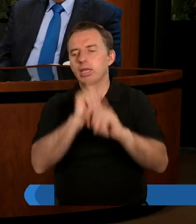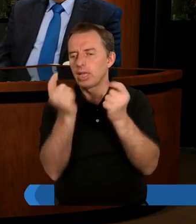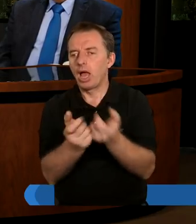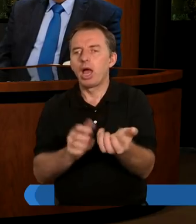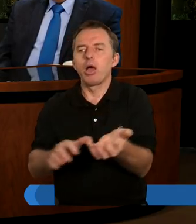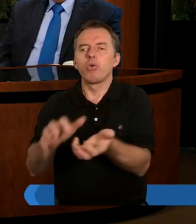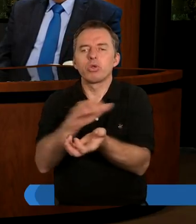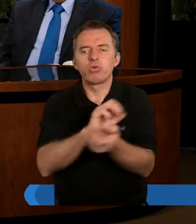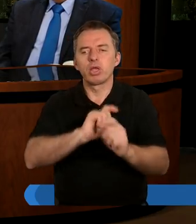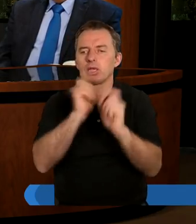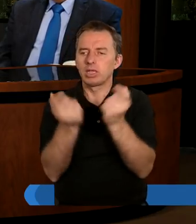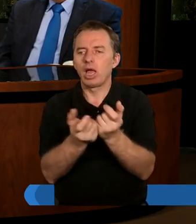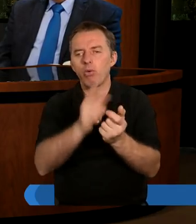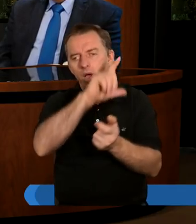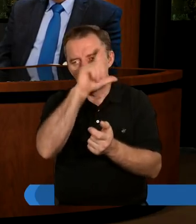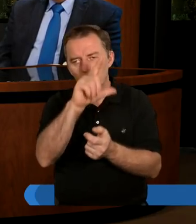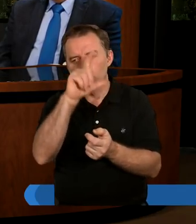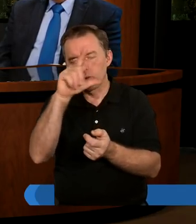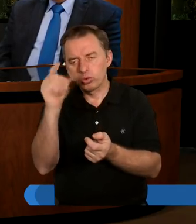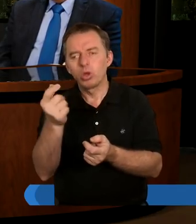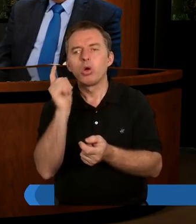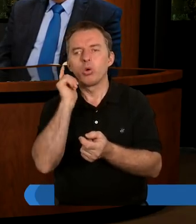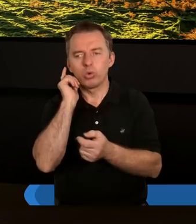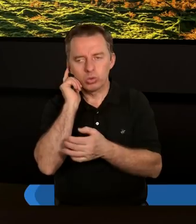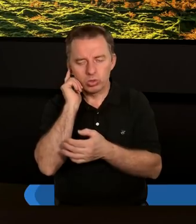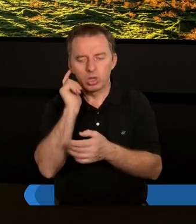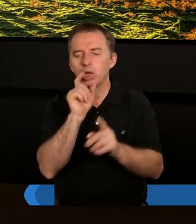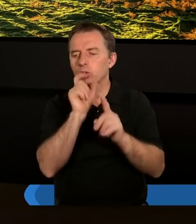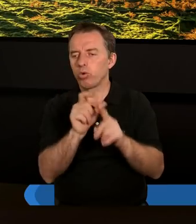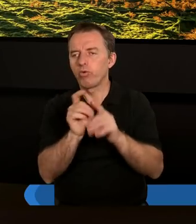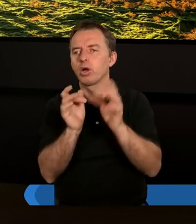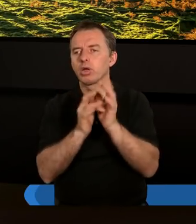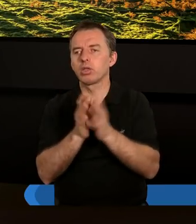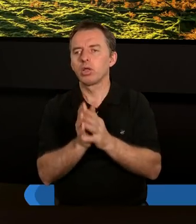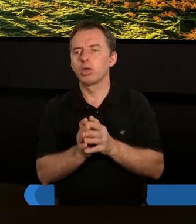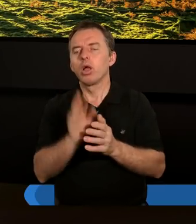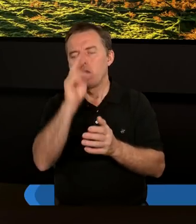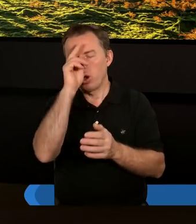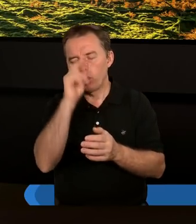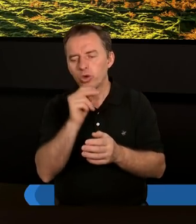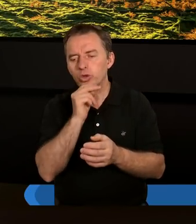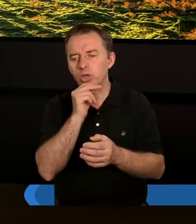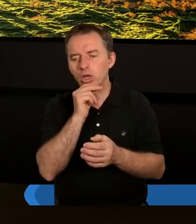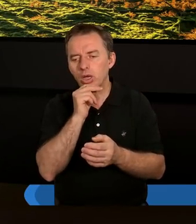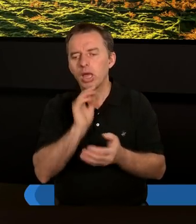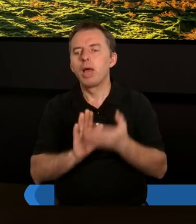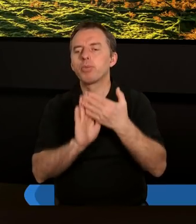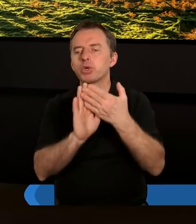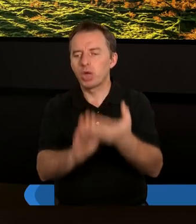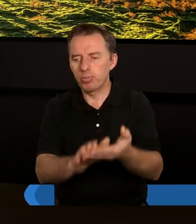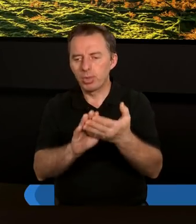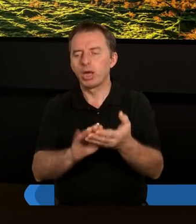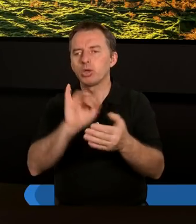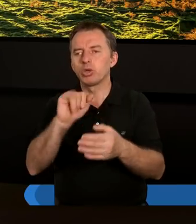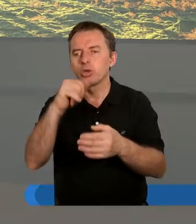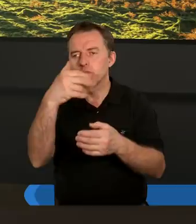cały świat, całą ludzkość. To słyszymy słowa Chrystusa, które mówi Ojcze przebacz